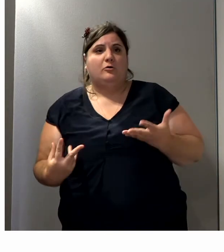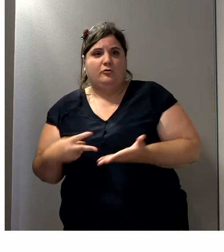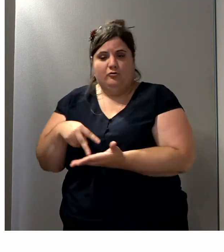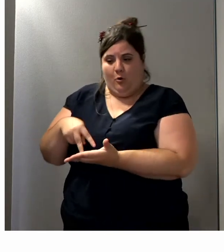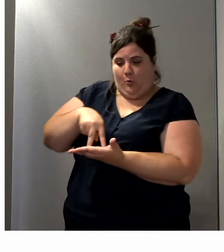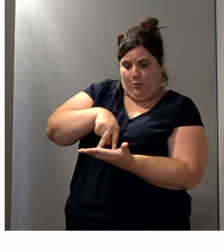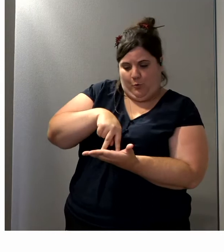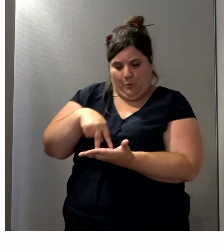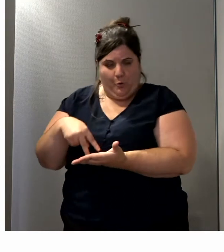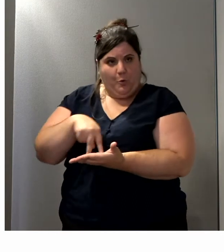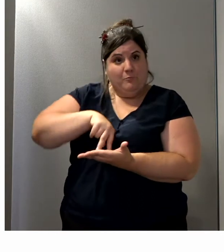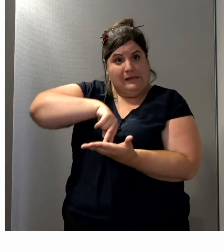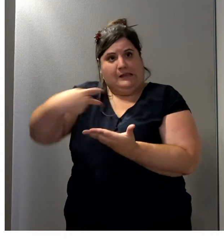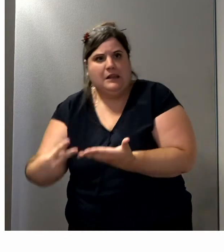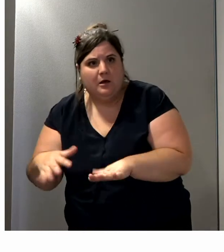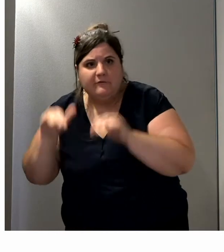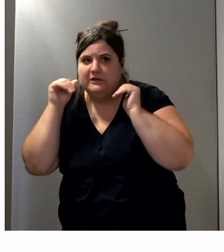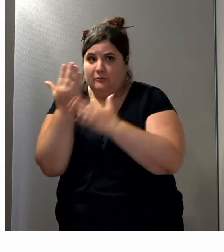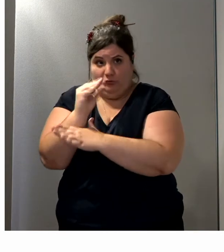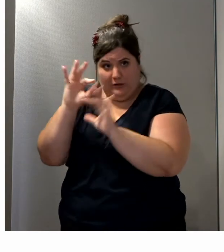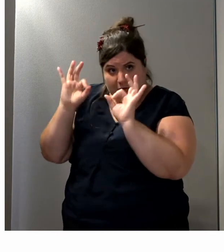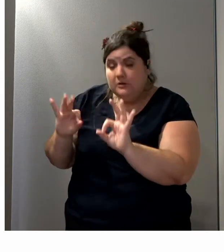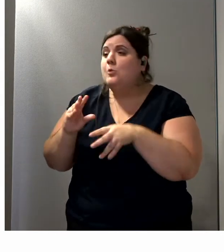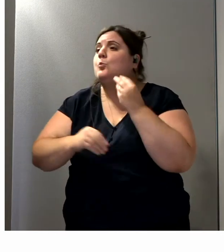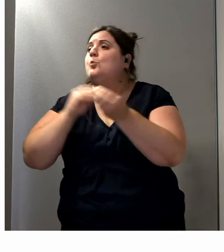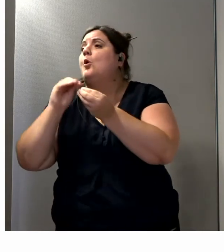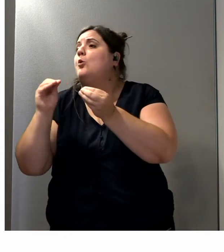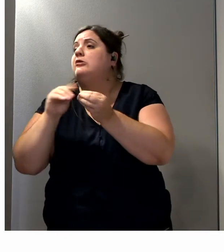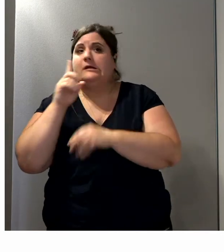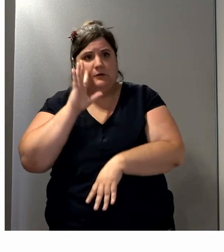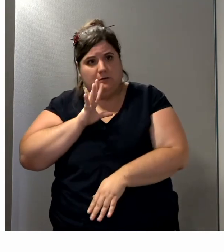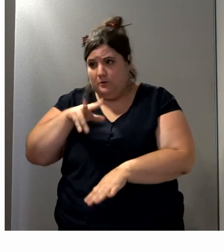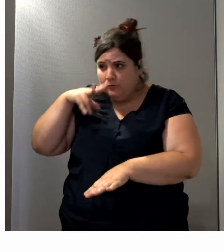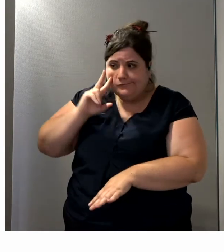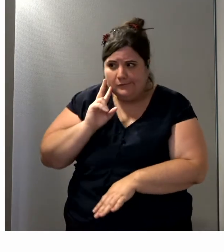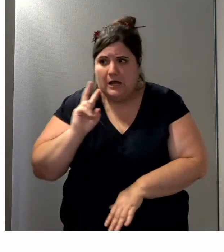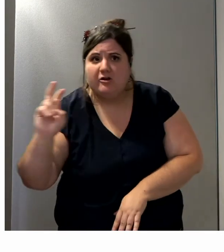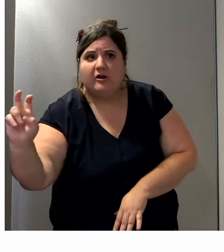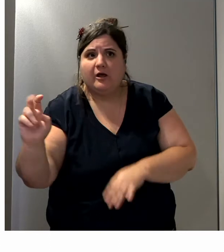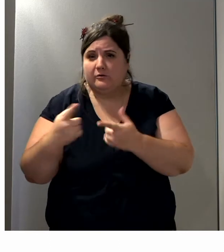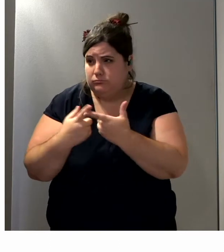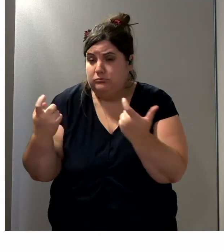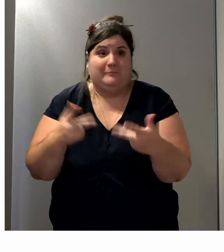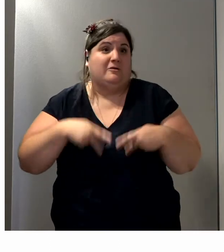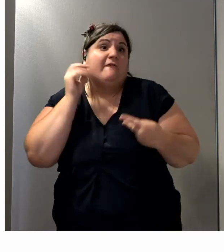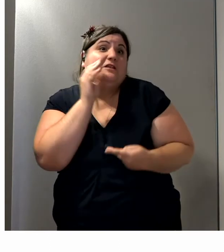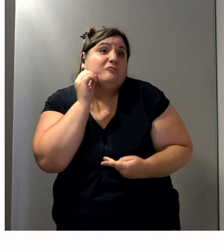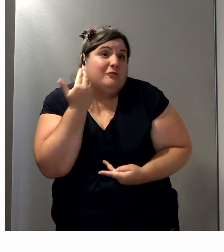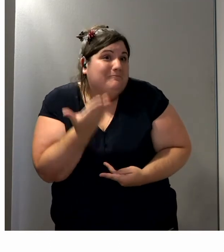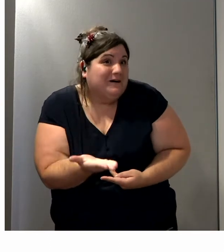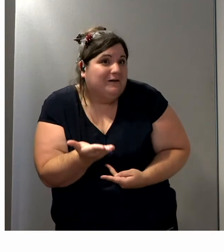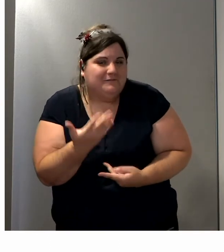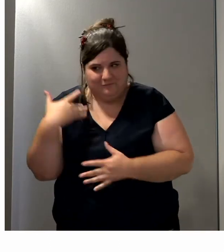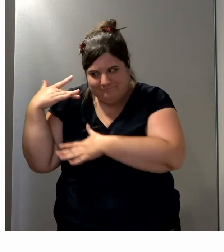et d'aller chercher des objets à distance. Tout ça, sont des mouvements qu'ils auront à faire dans leur vie quotidienne et de se baisser.